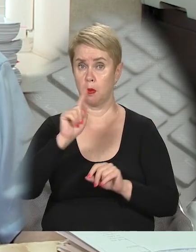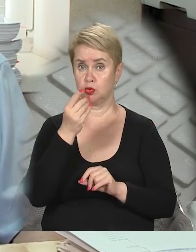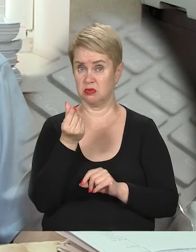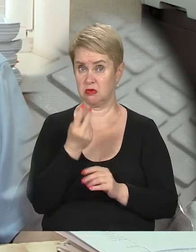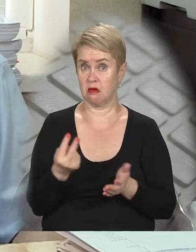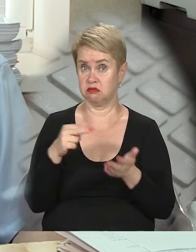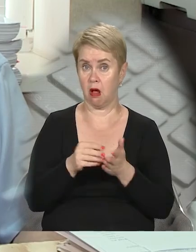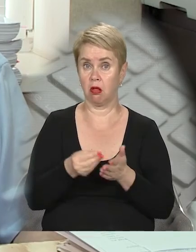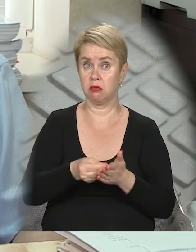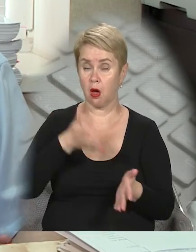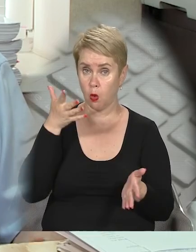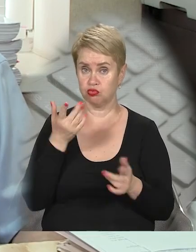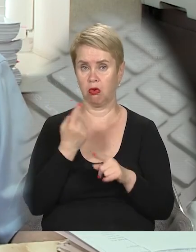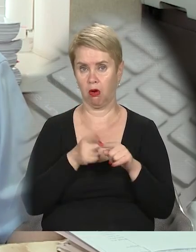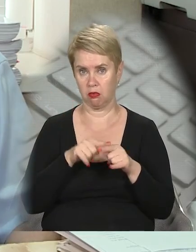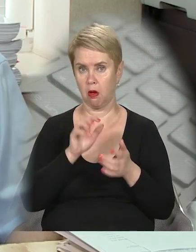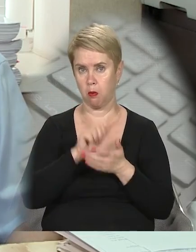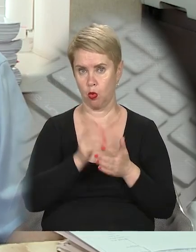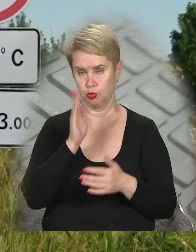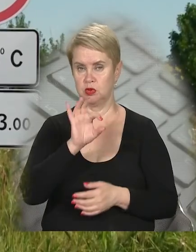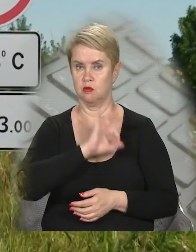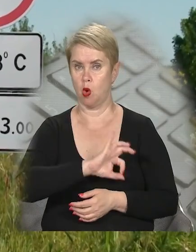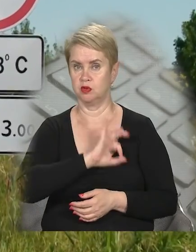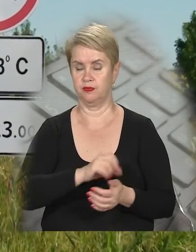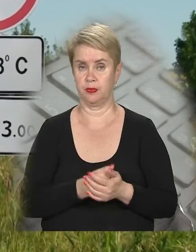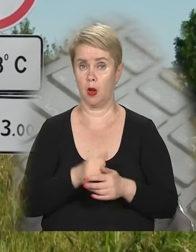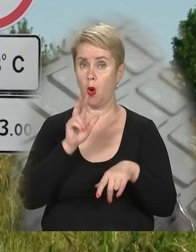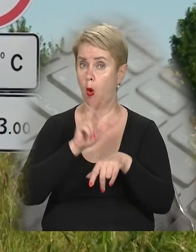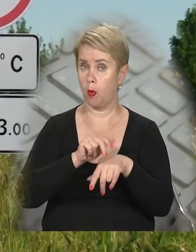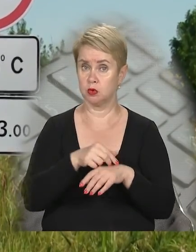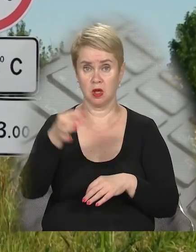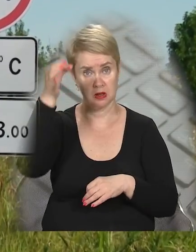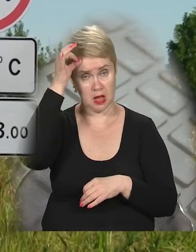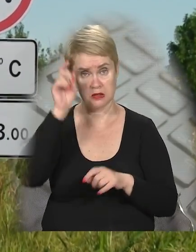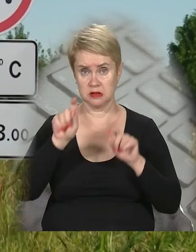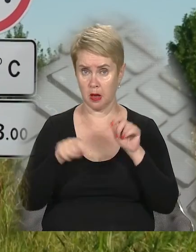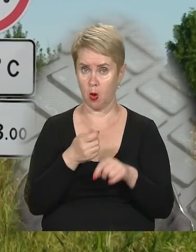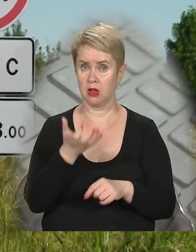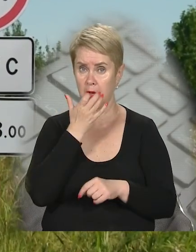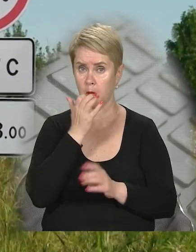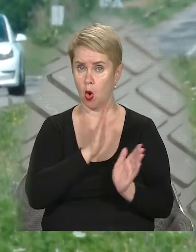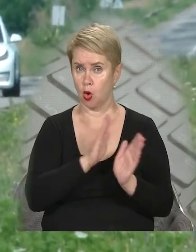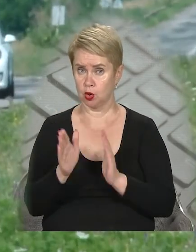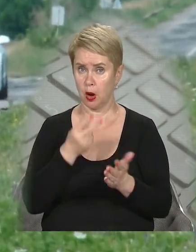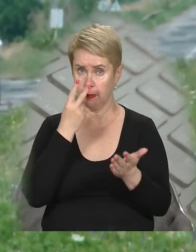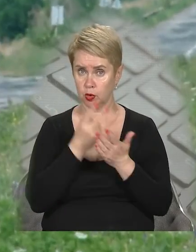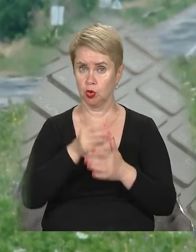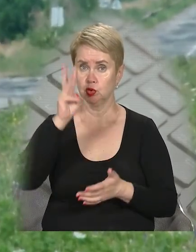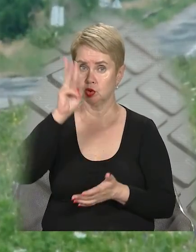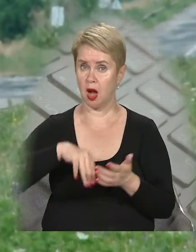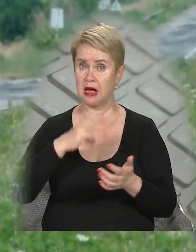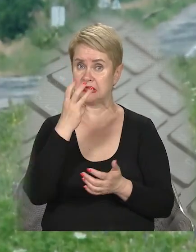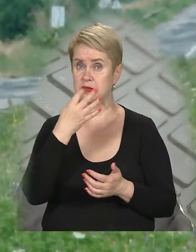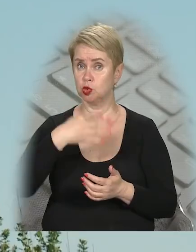ціна стала дороже, цей повід буде використовуватися. У поліції ж нагадують, за порушення теплового режиму передбачено штраф